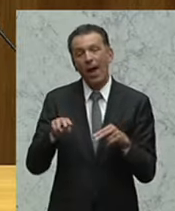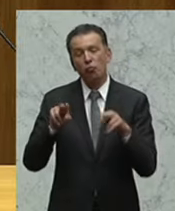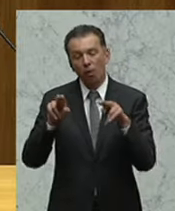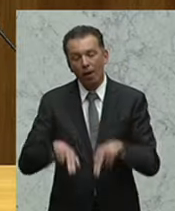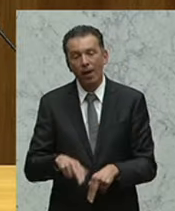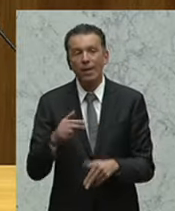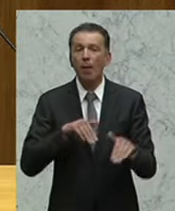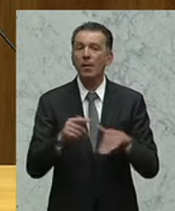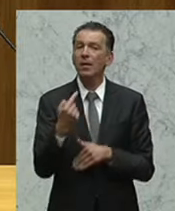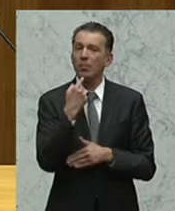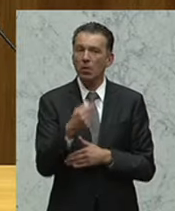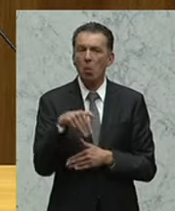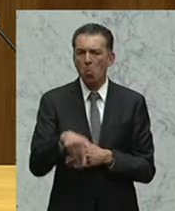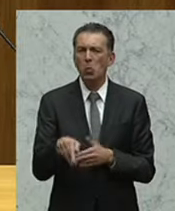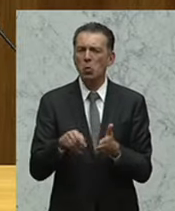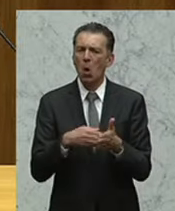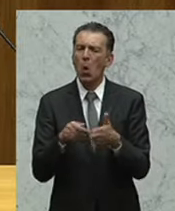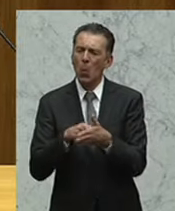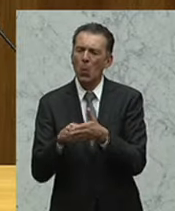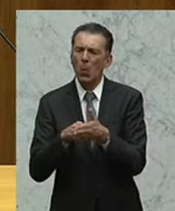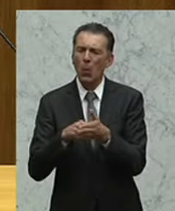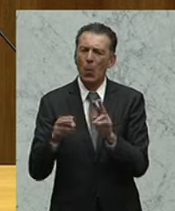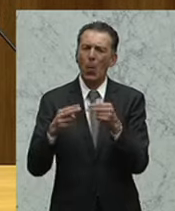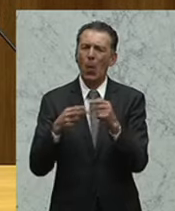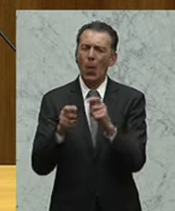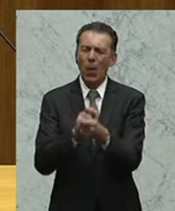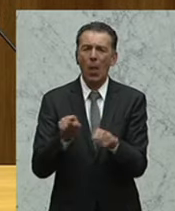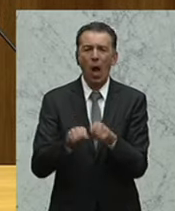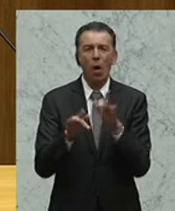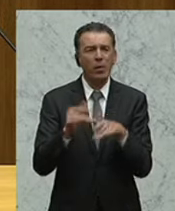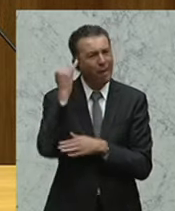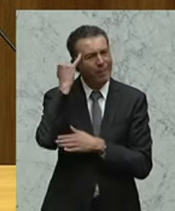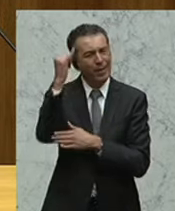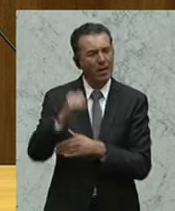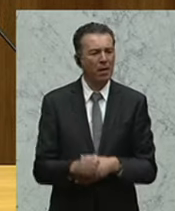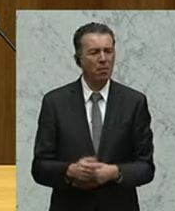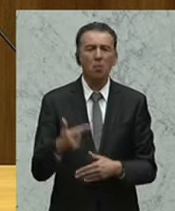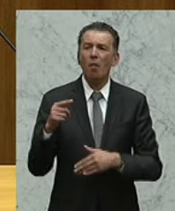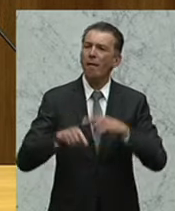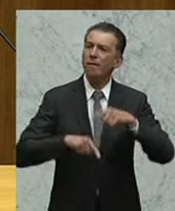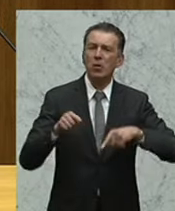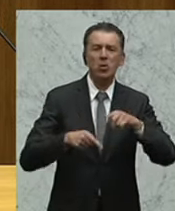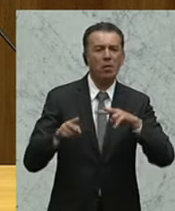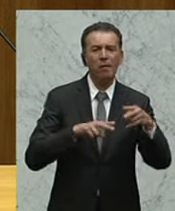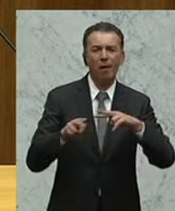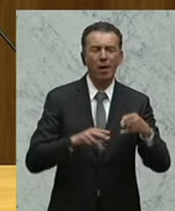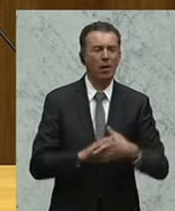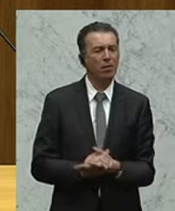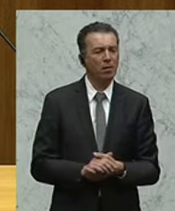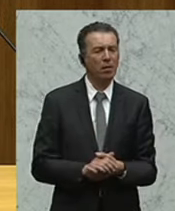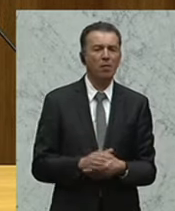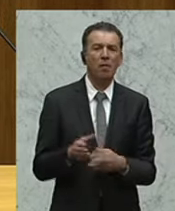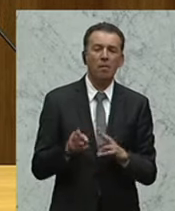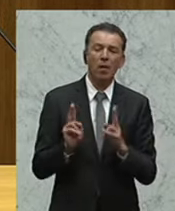gesagt, muss man nachjustieren. Man muss nachjustieren, da gibt es auch Ideen, da gibt es zwei verschiedene Varianten mit dieser